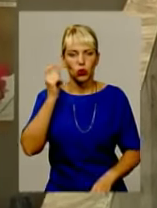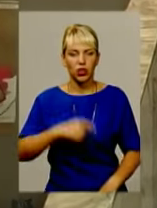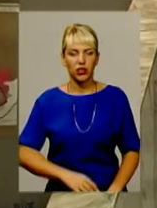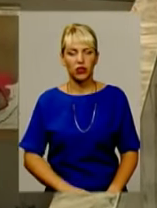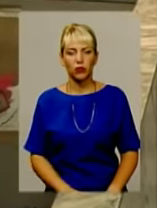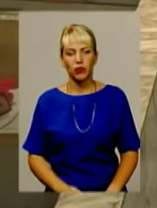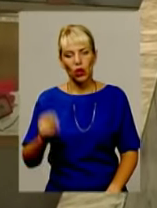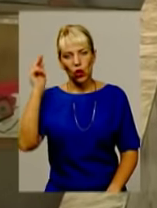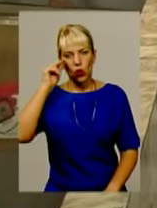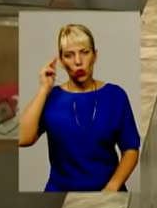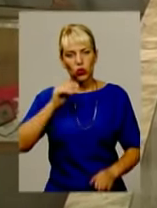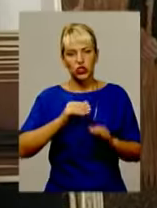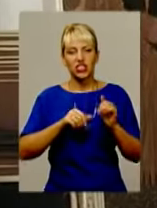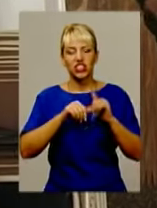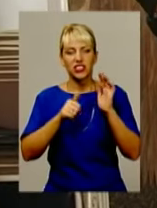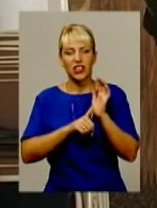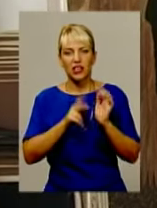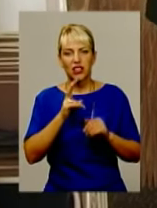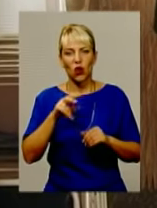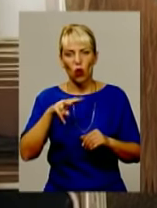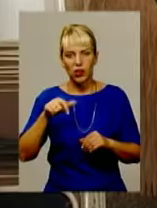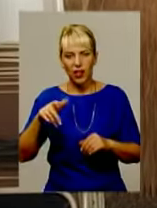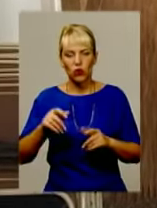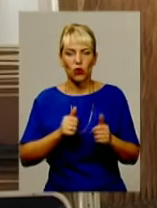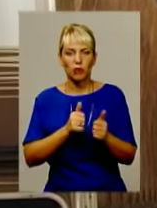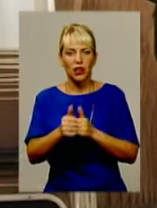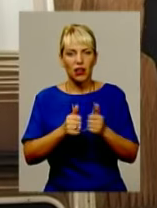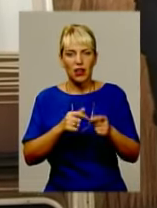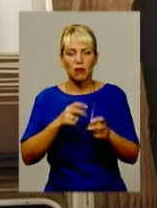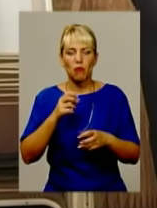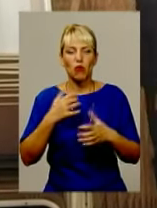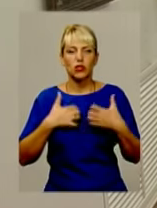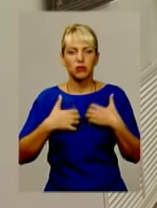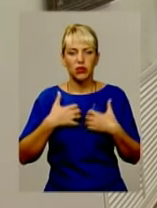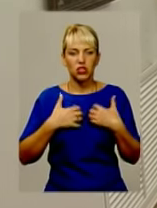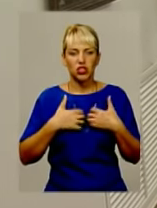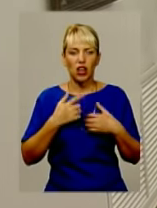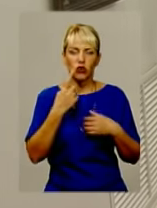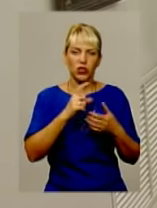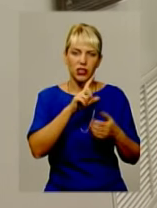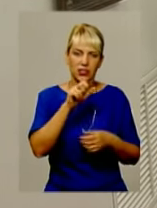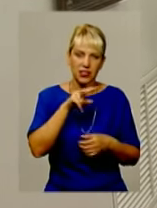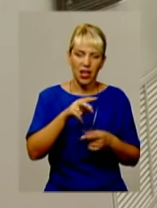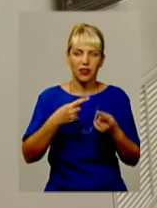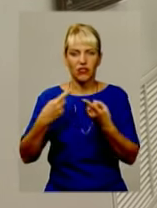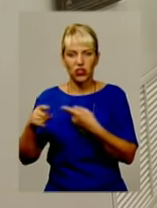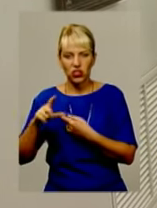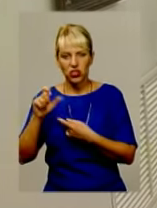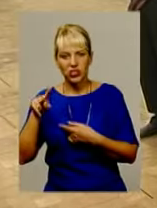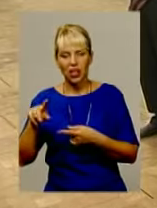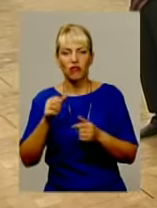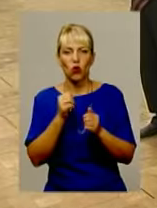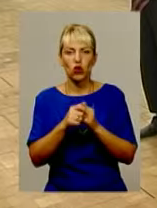Учні 16-го колегіуму на випередки поспішають з одного залу в інший. У кожному на дев'ятикласників чекає нове